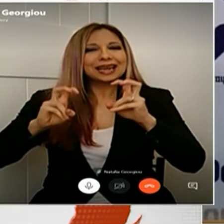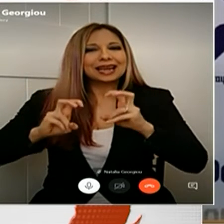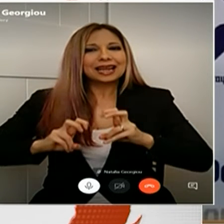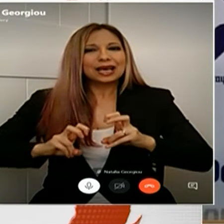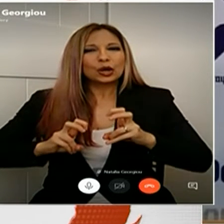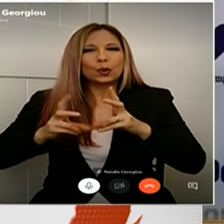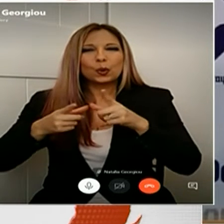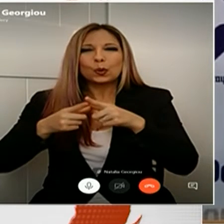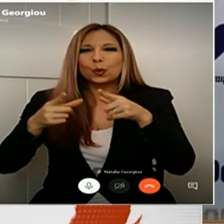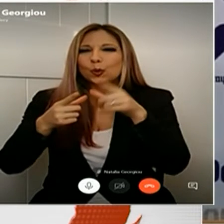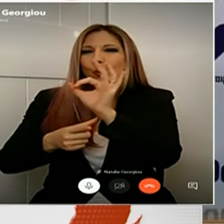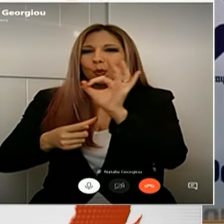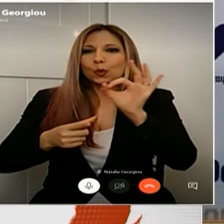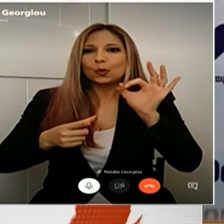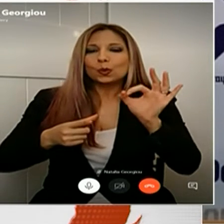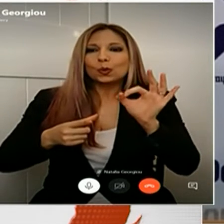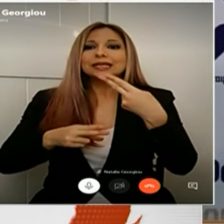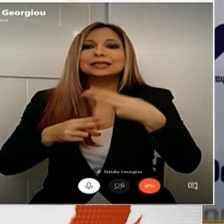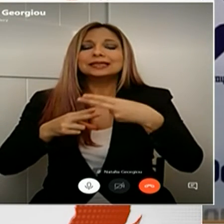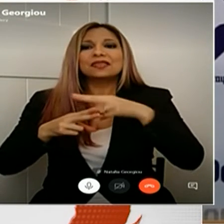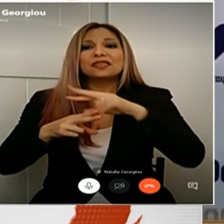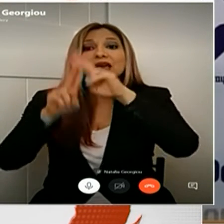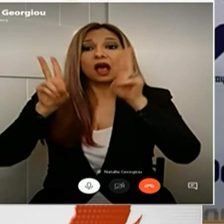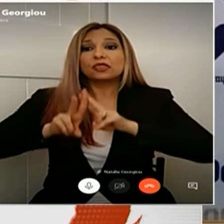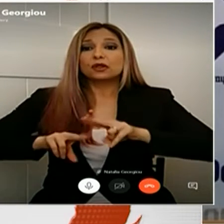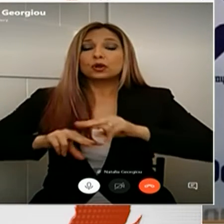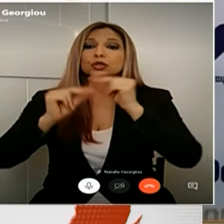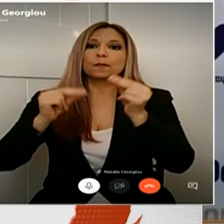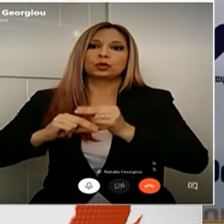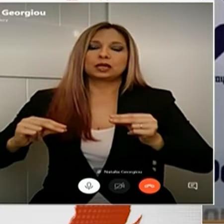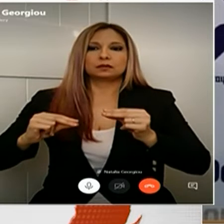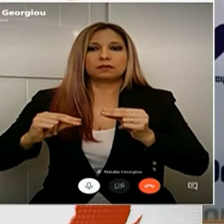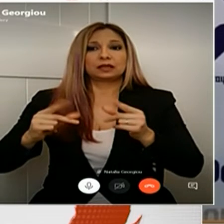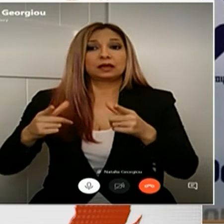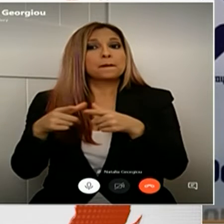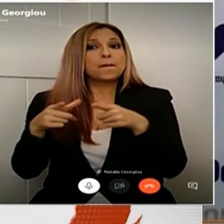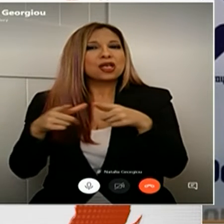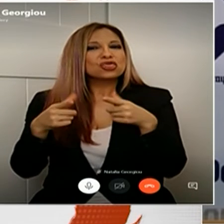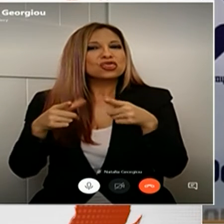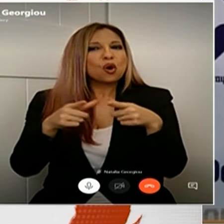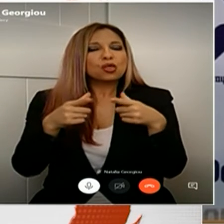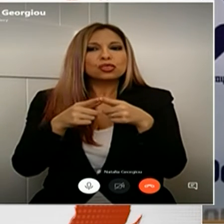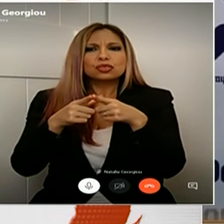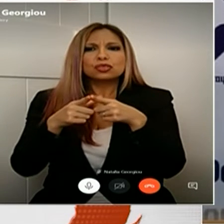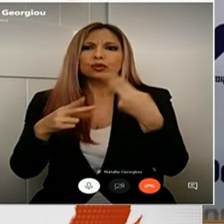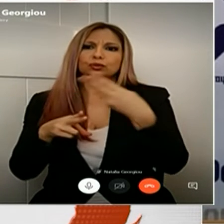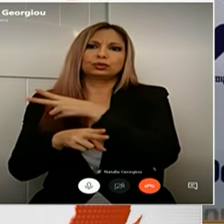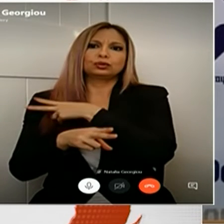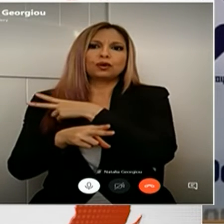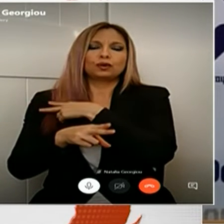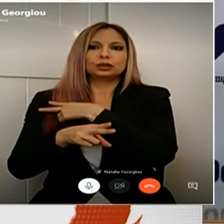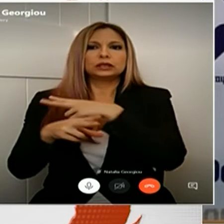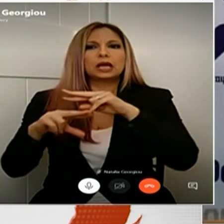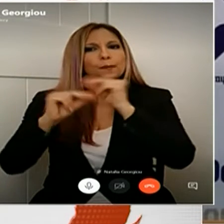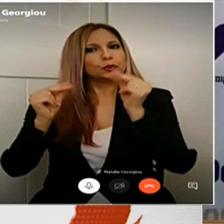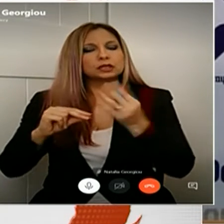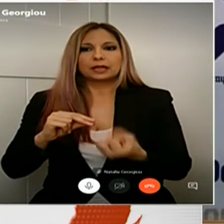διεθνώς ως πολύ αποτελεσματική και θεωρείται αποδοτική μέθοδος. Στην Κύπρο, λόγω του μικρού πληθυσμού,